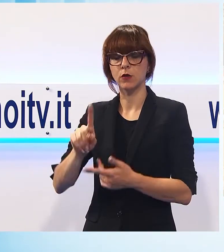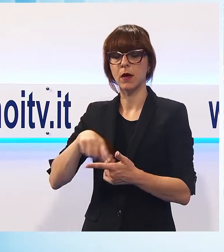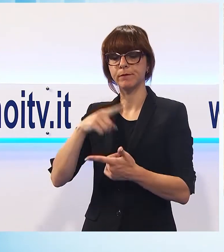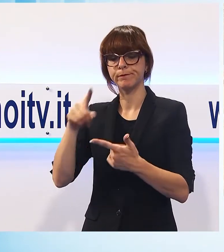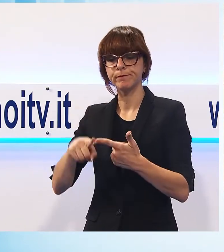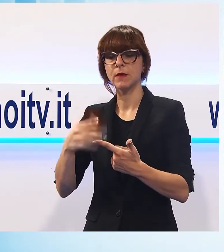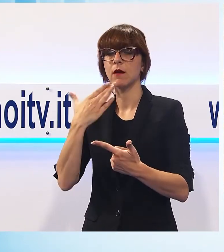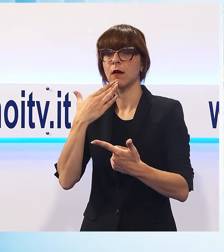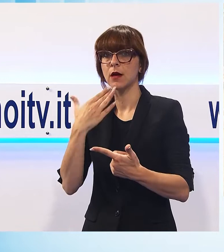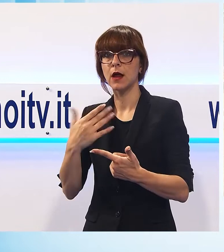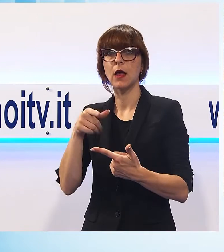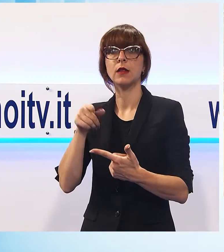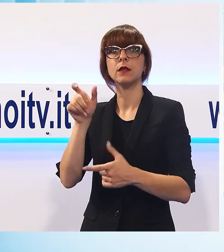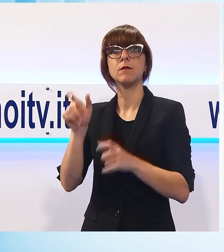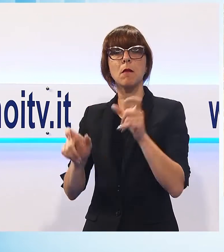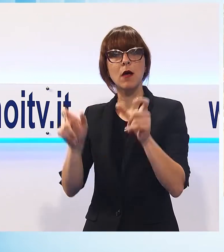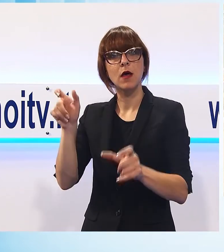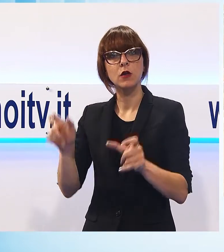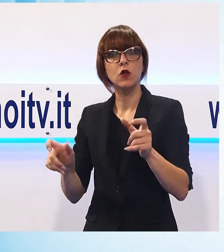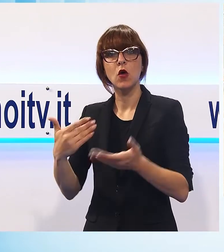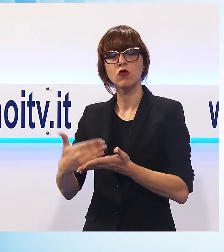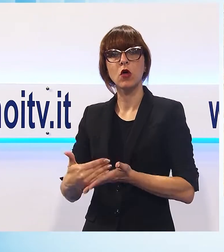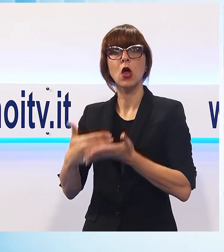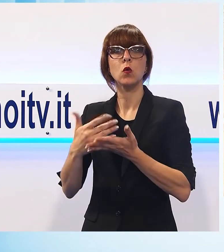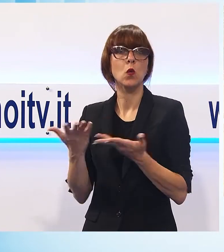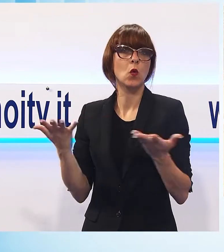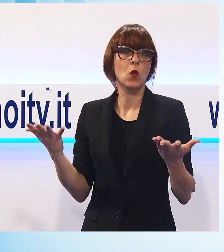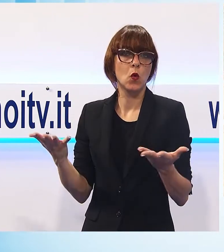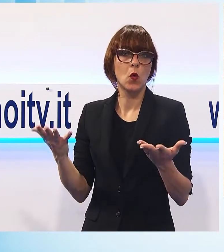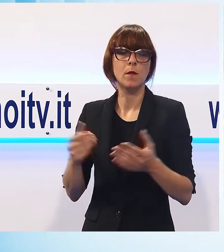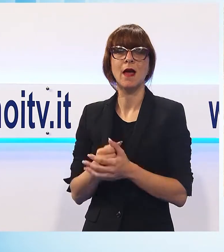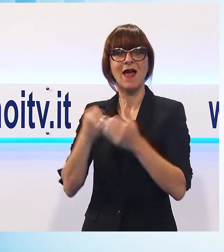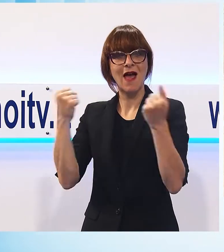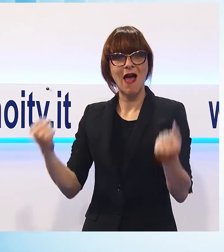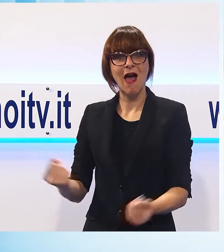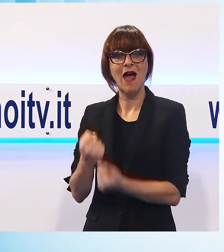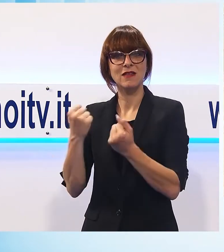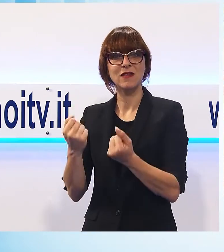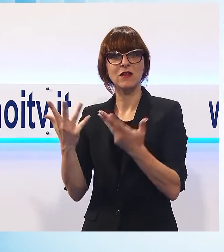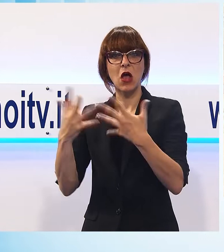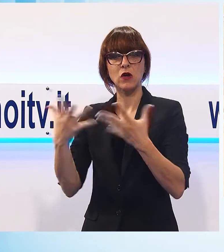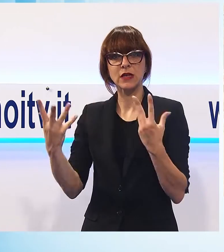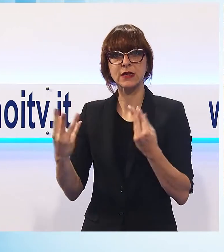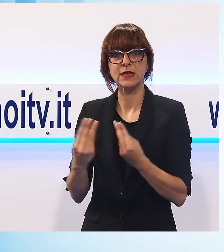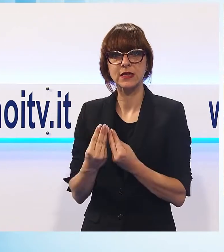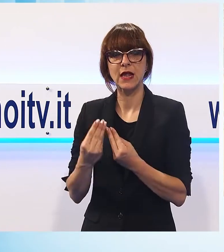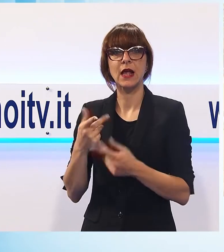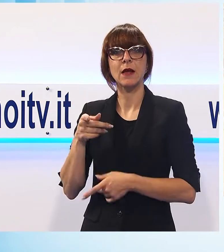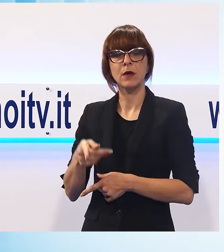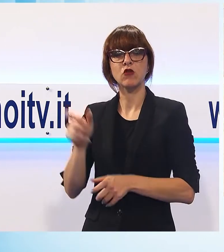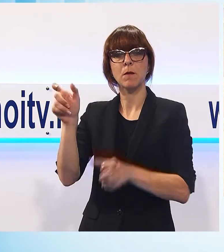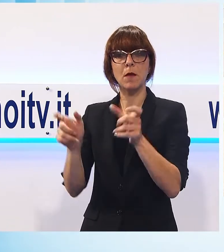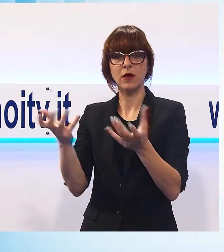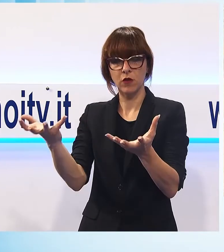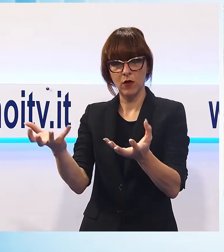a coloro che ci hanno aiutato a realizzare degli eventi, che hanno portato qui